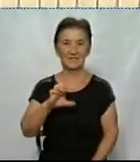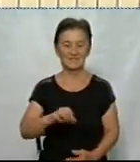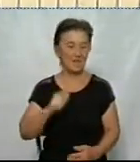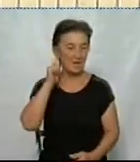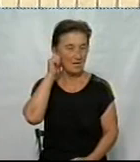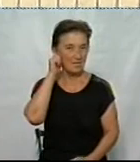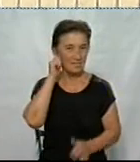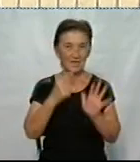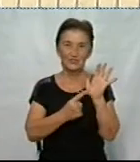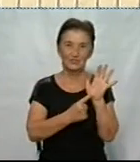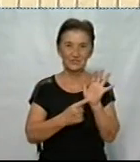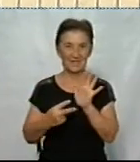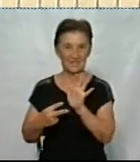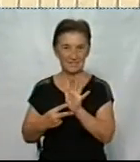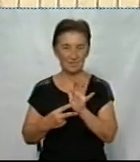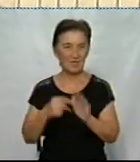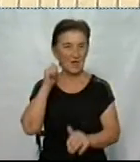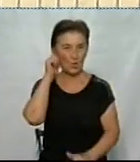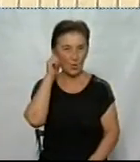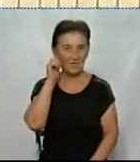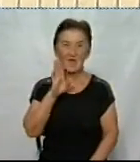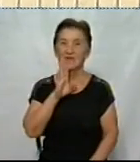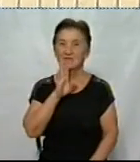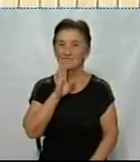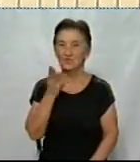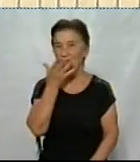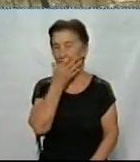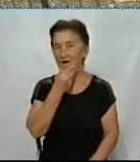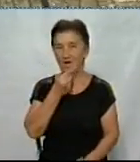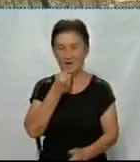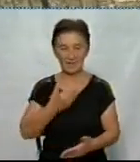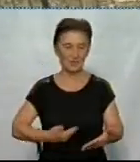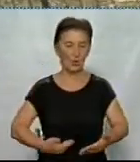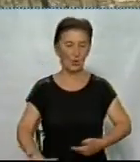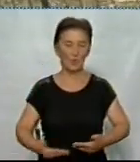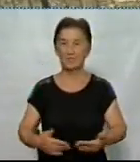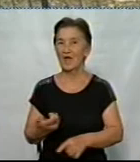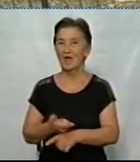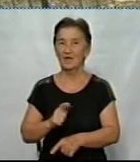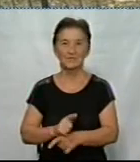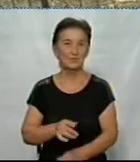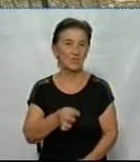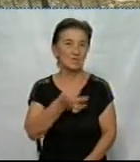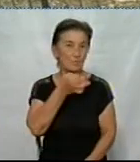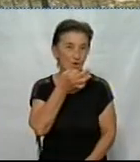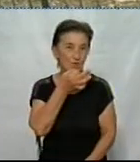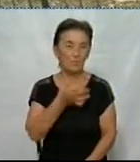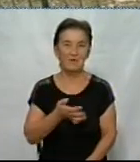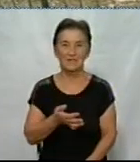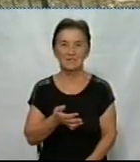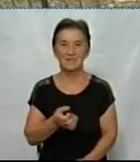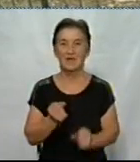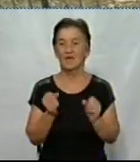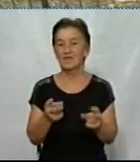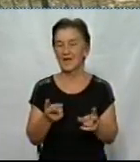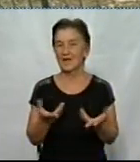віку, з 6-7 років. Дівчатка гарно ходять в художній гімнастиці. Дуже сподобалося, знаєте, як сидіти